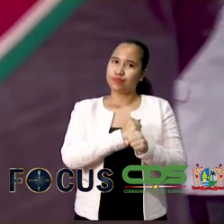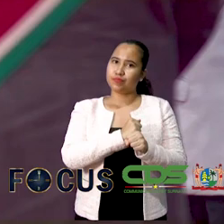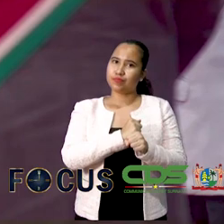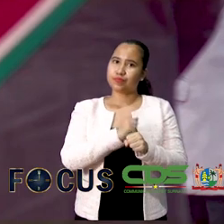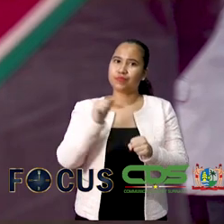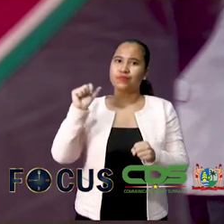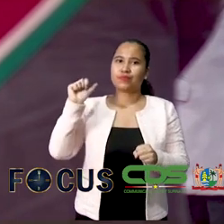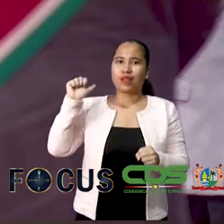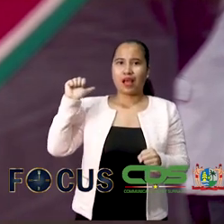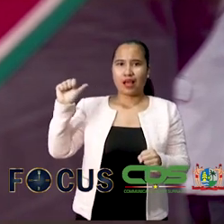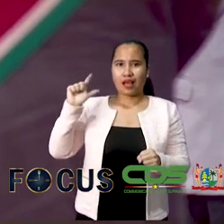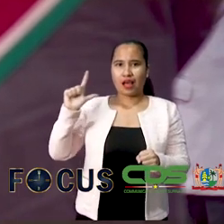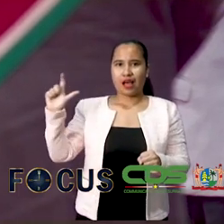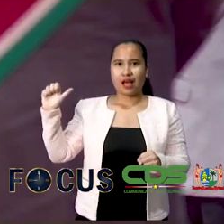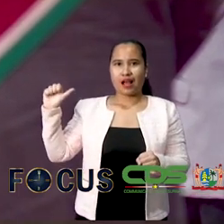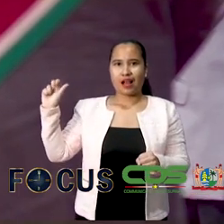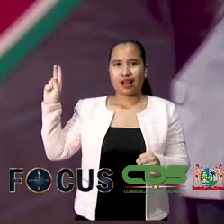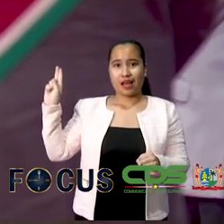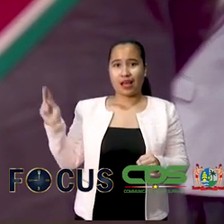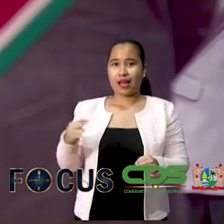gij helpen mij daarbij. Amen.